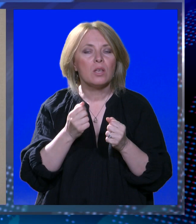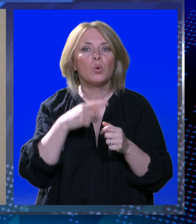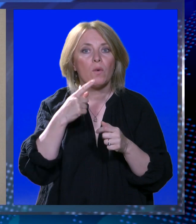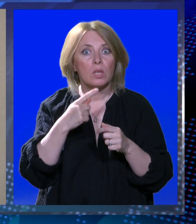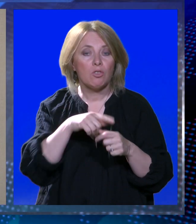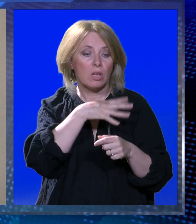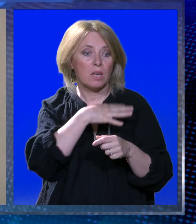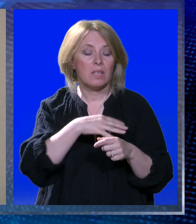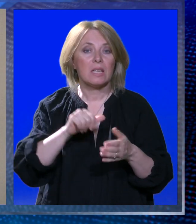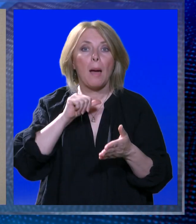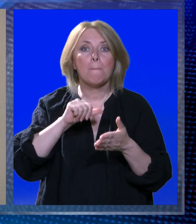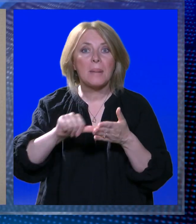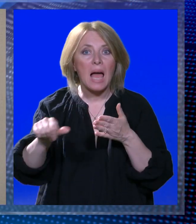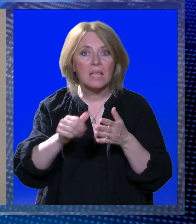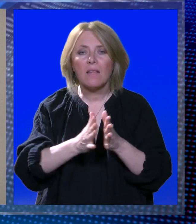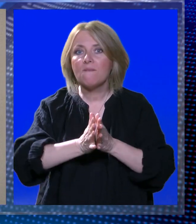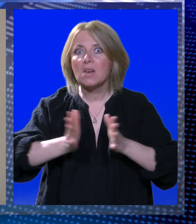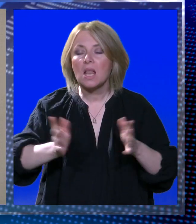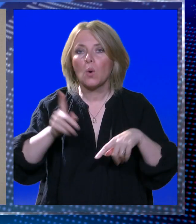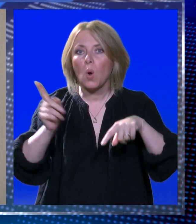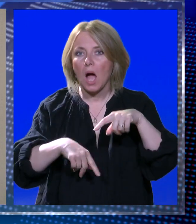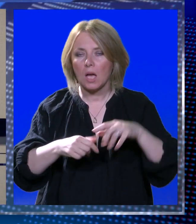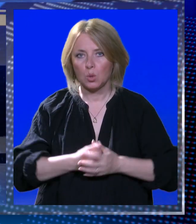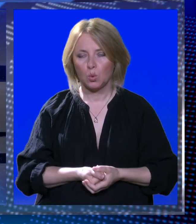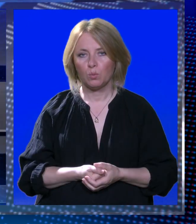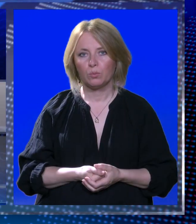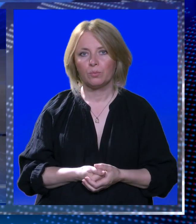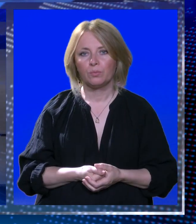platiti ogromnu kaznu i kako ćemo biti proglašeni krivima.